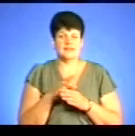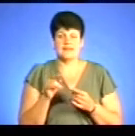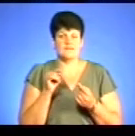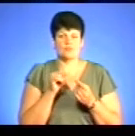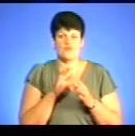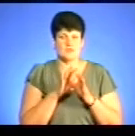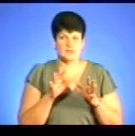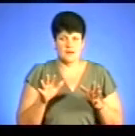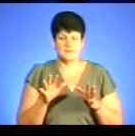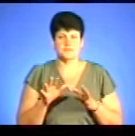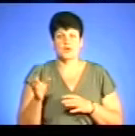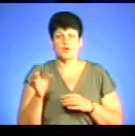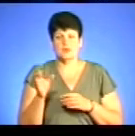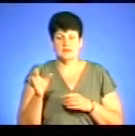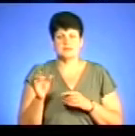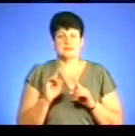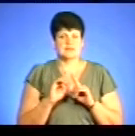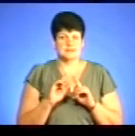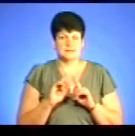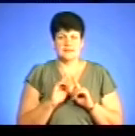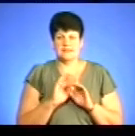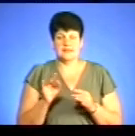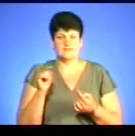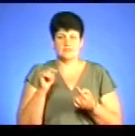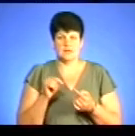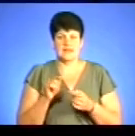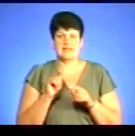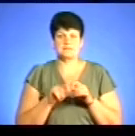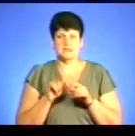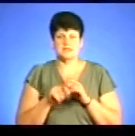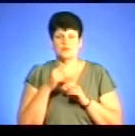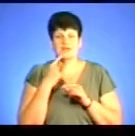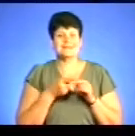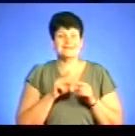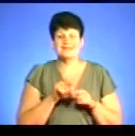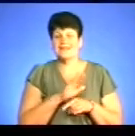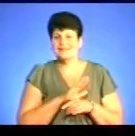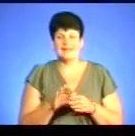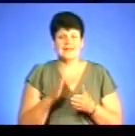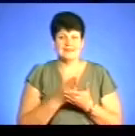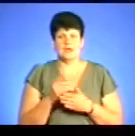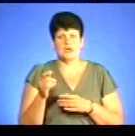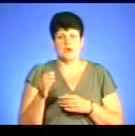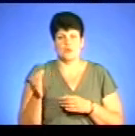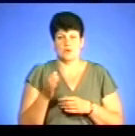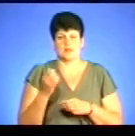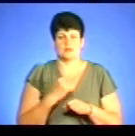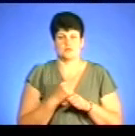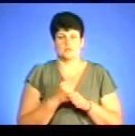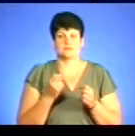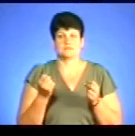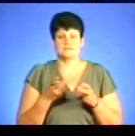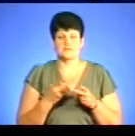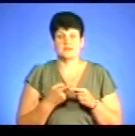ДСТУ, горілки та горілки особливі. І експертиза, говорить, що це не є горілка зроблена згідно ДСТУ. Тобто, це є